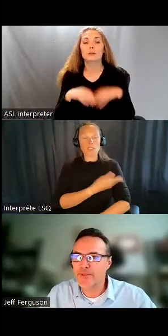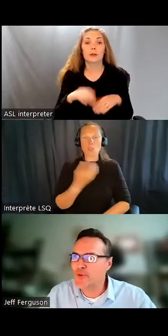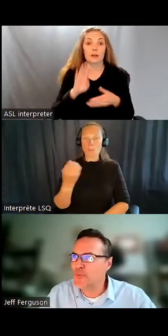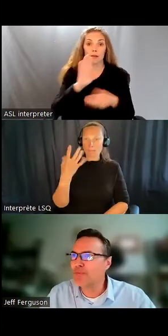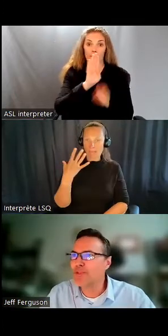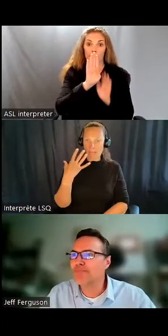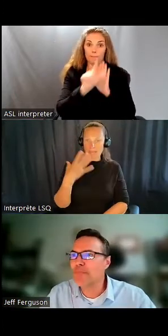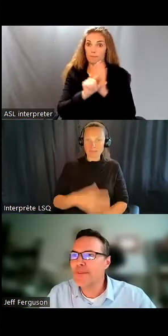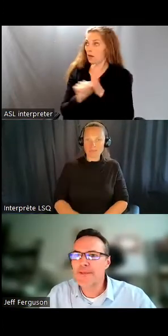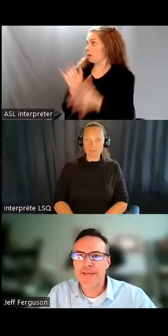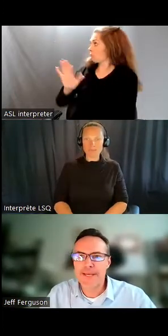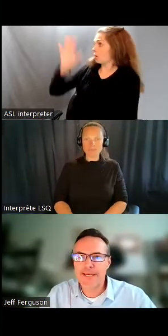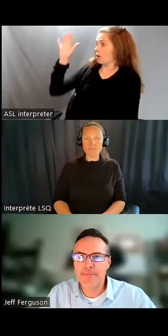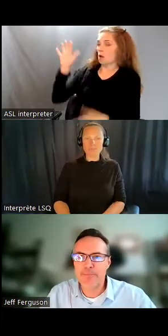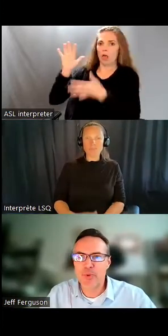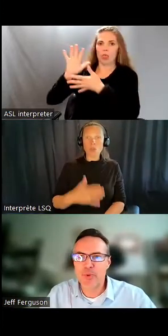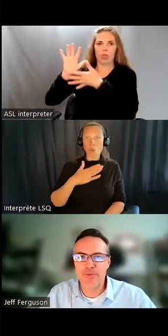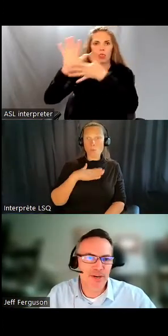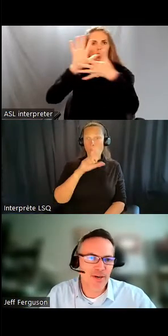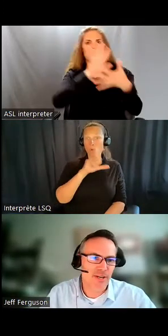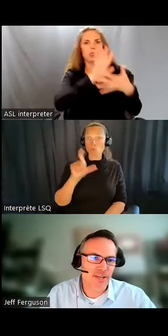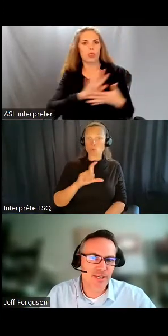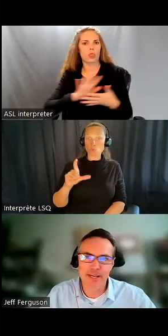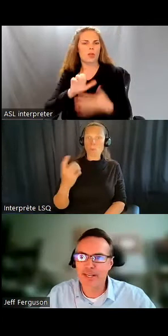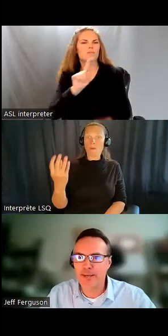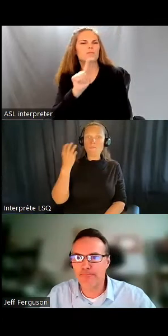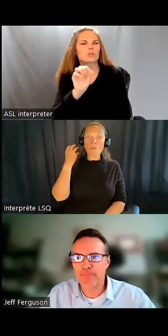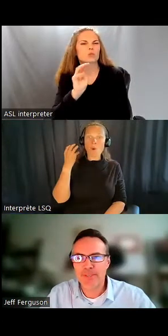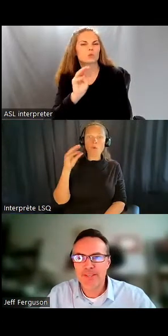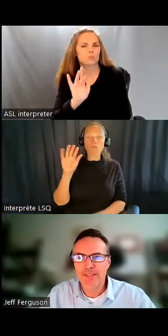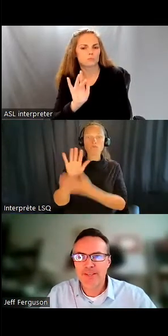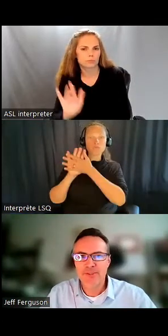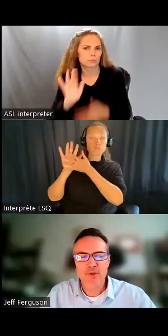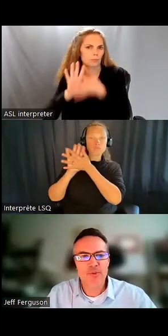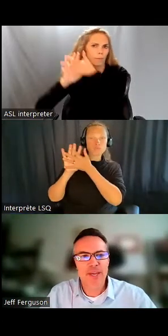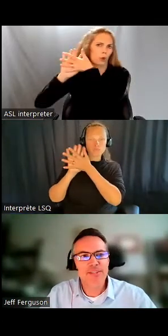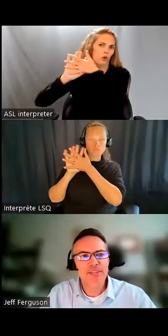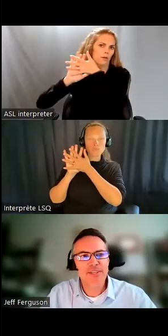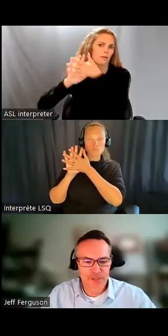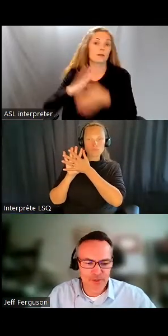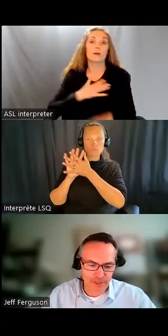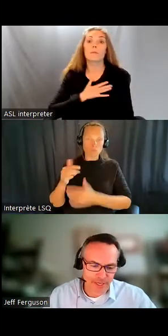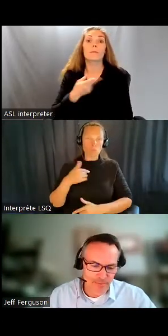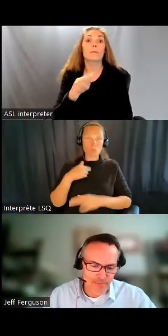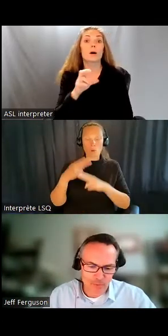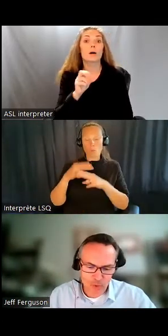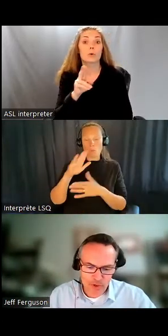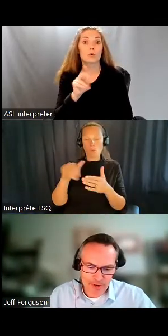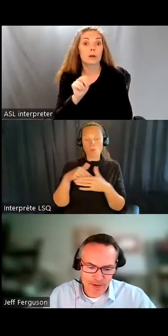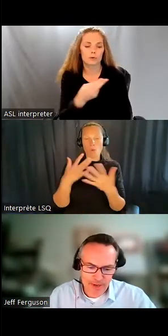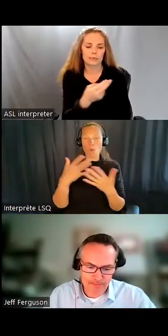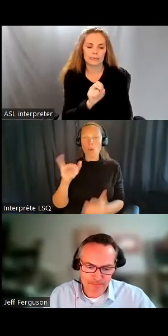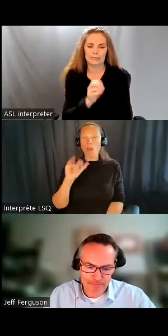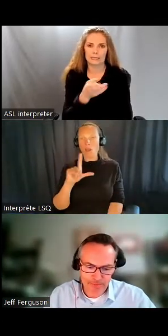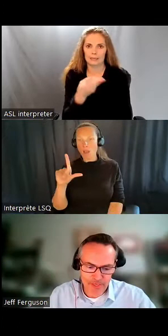Et le fond de mon écran est flou. Et j'utilise il, lui. Merci encore,